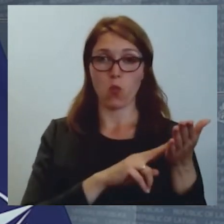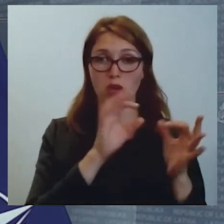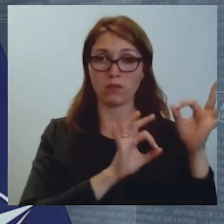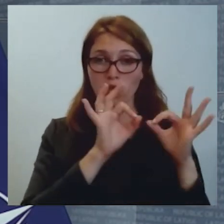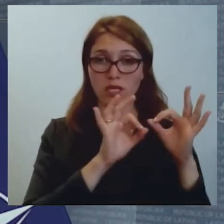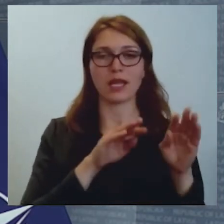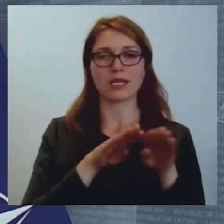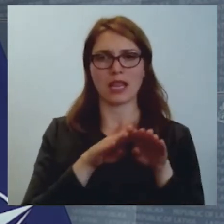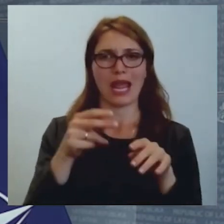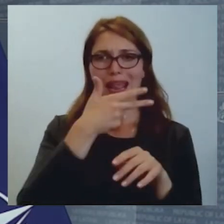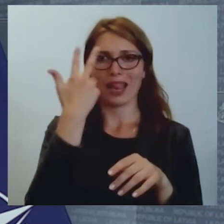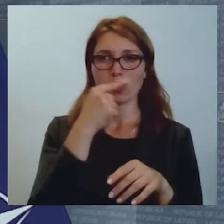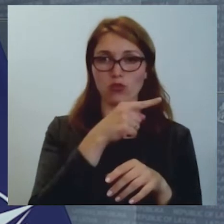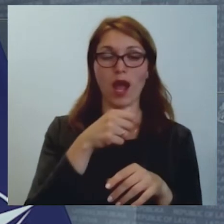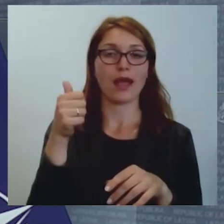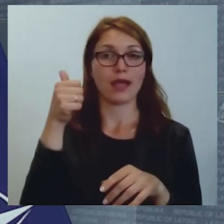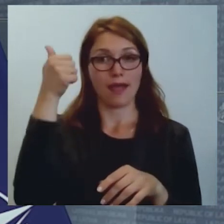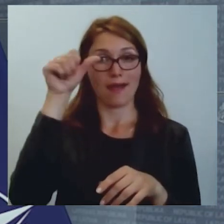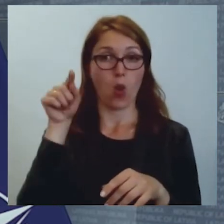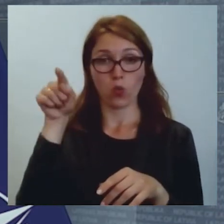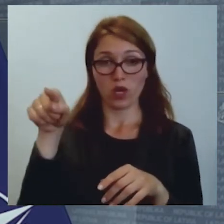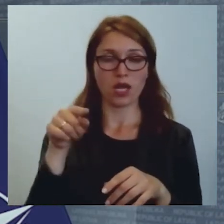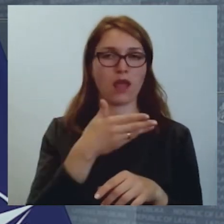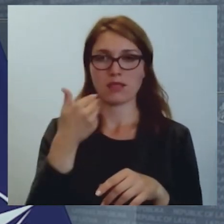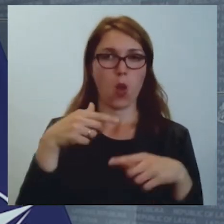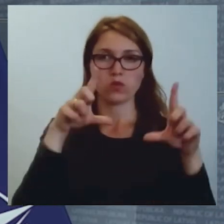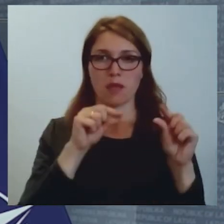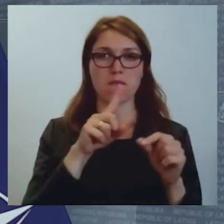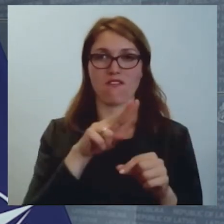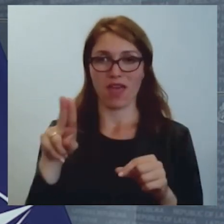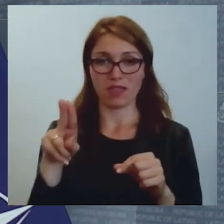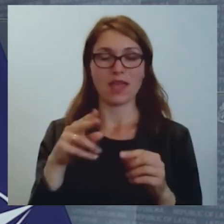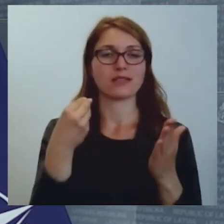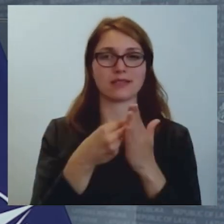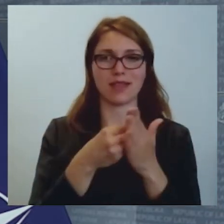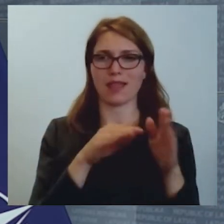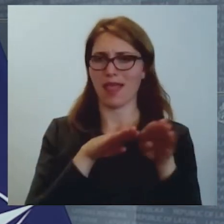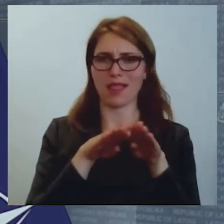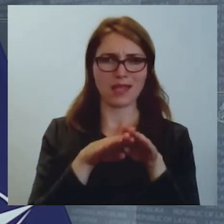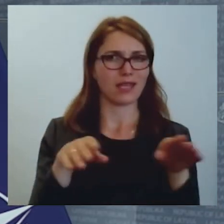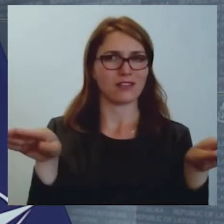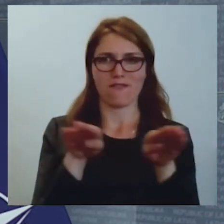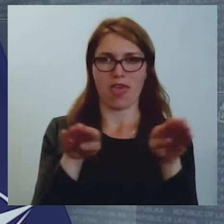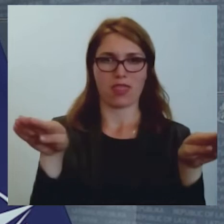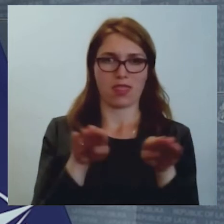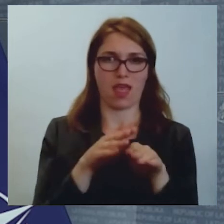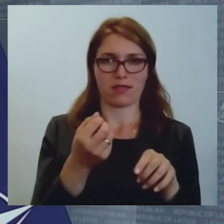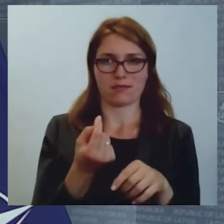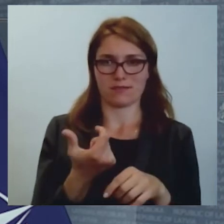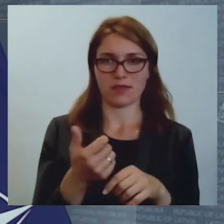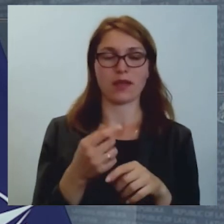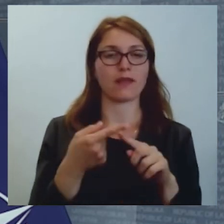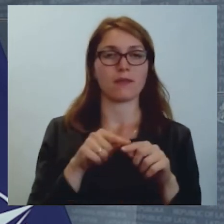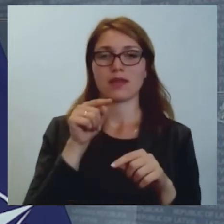Lietuvā un Igaunijā, kur nav samazinātā pēvēna, tad cenas ir pilnīgi līdzīgas un pilnīgi vienāds. Līdz ar to